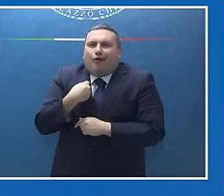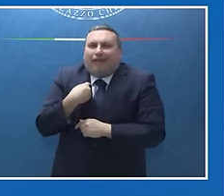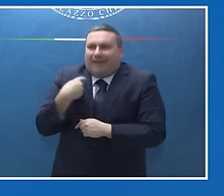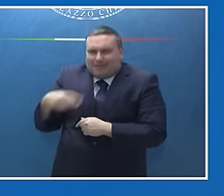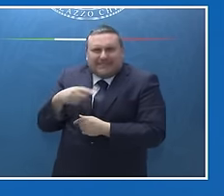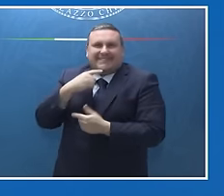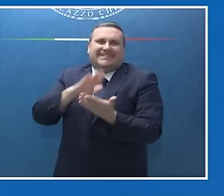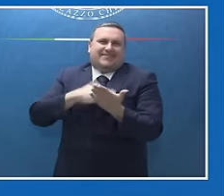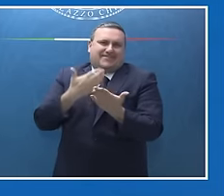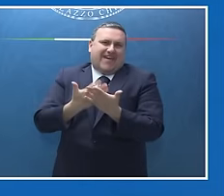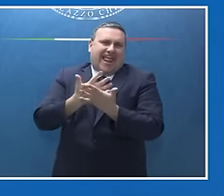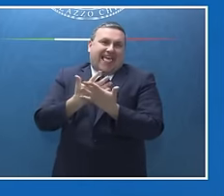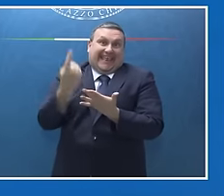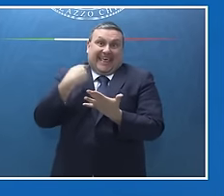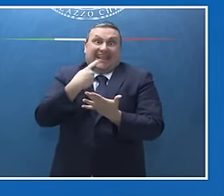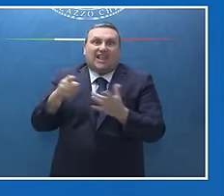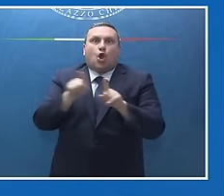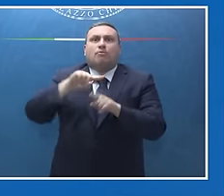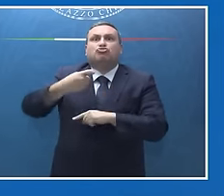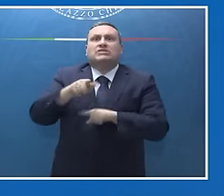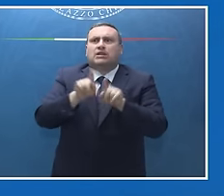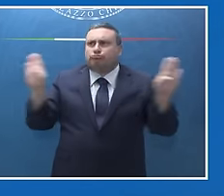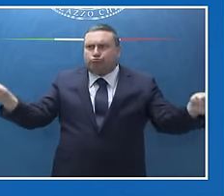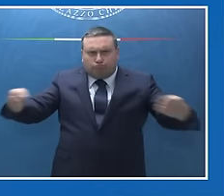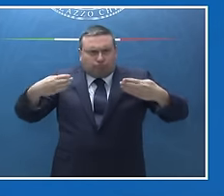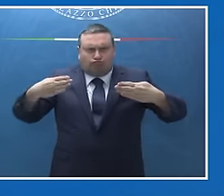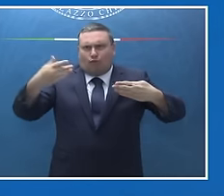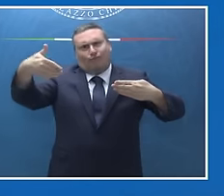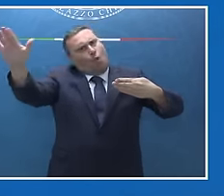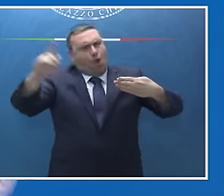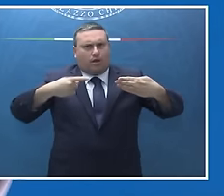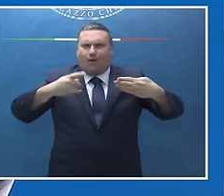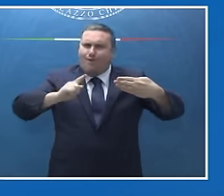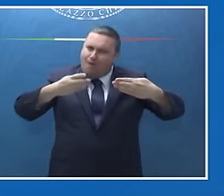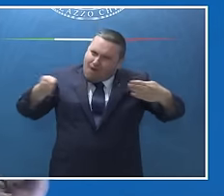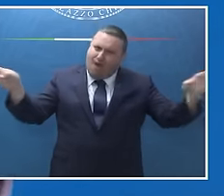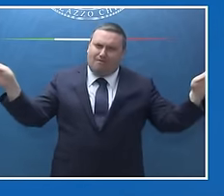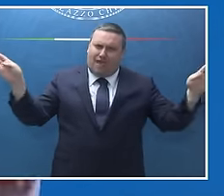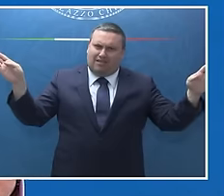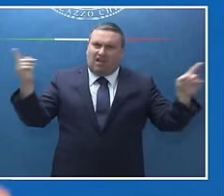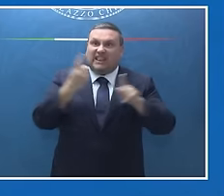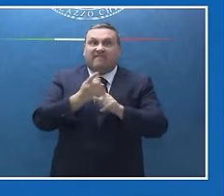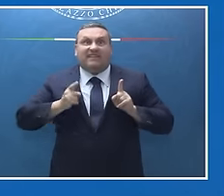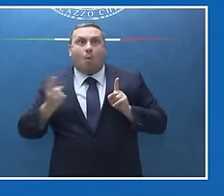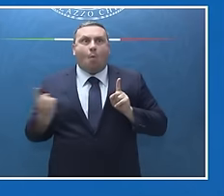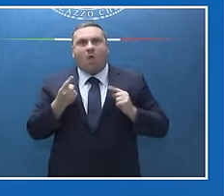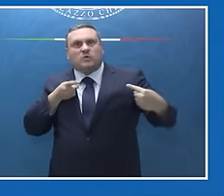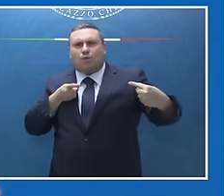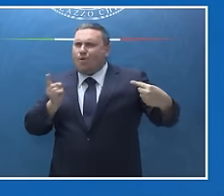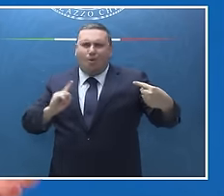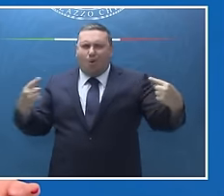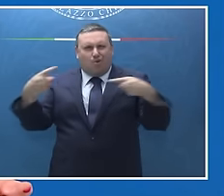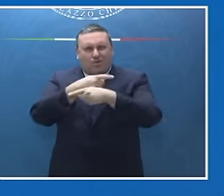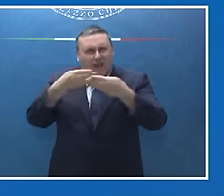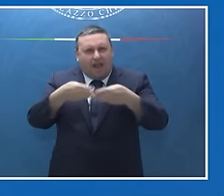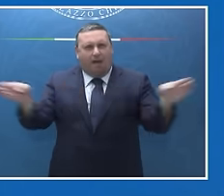durante la sessione Autric, una fortezza chiusa, ma non è una realtà che deve difendersi da qualcosa o da qualcuno, è invece